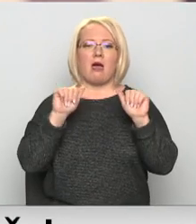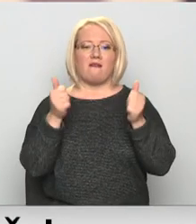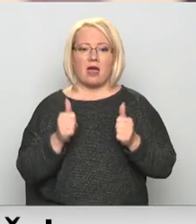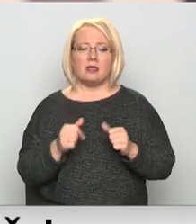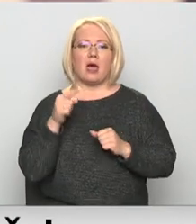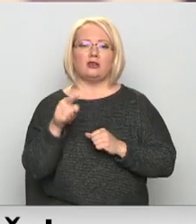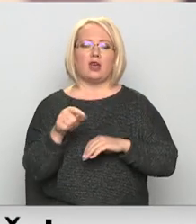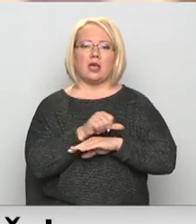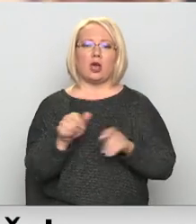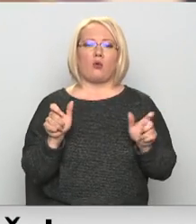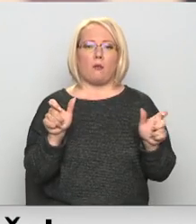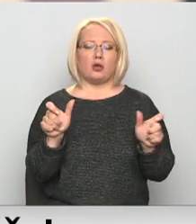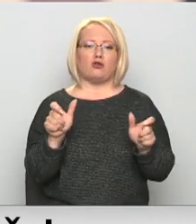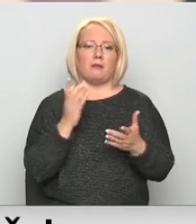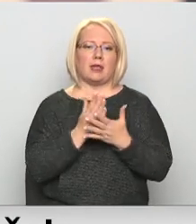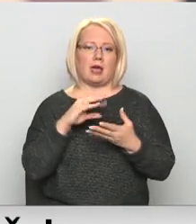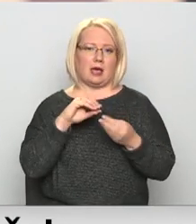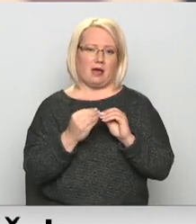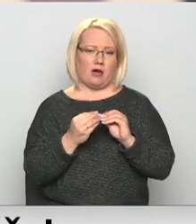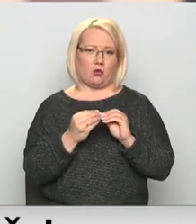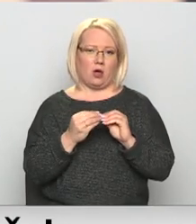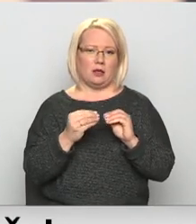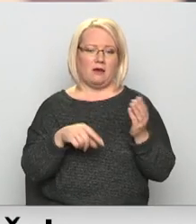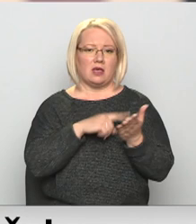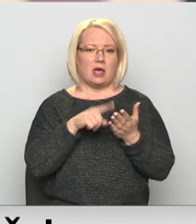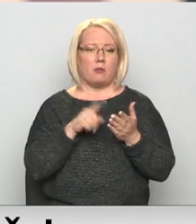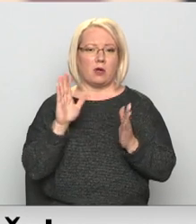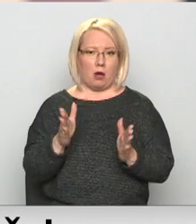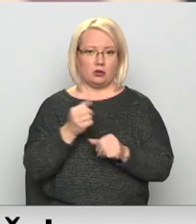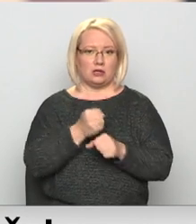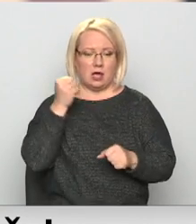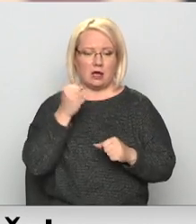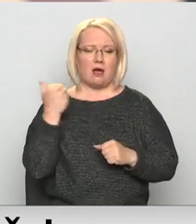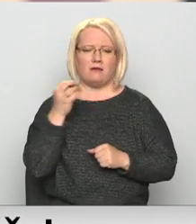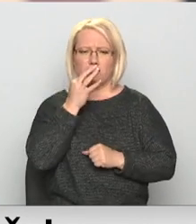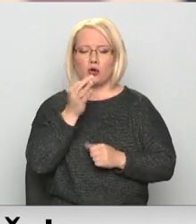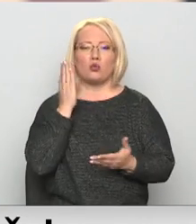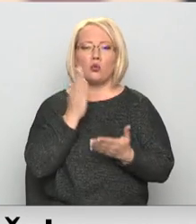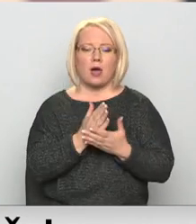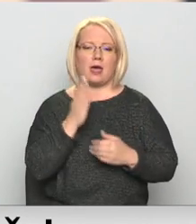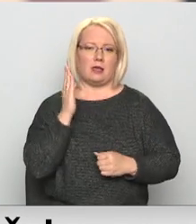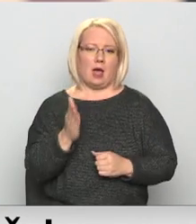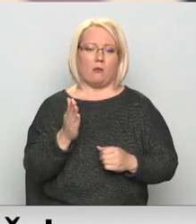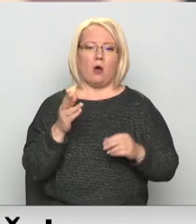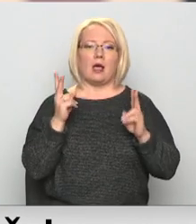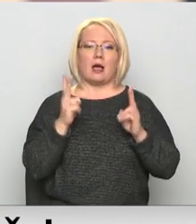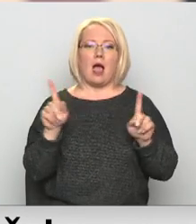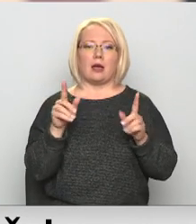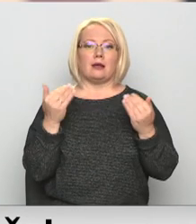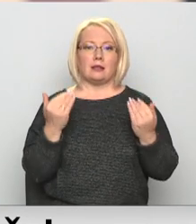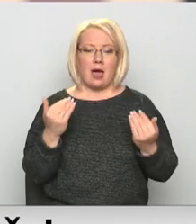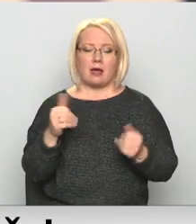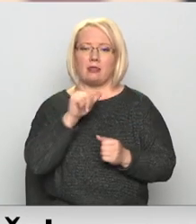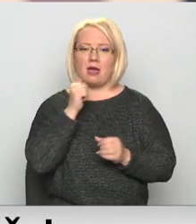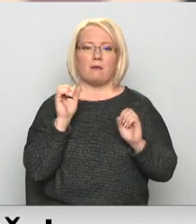ierobežojumi tiek ievērūt. Tie viennozīmīgi jābūt stingrākiem? Noteikti jābūt stingrākiem. Tas, kā ir šobrīd, mēs nevaram atstāt un tie